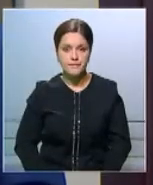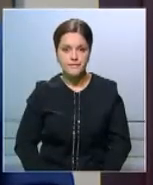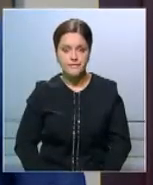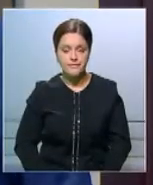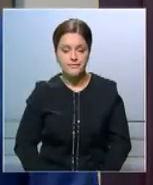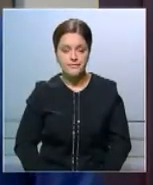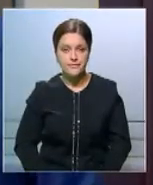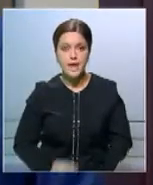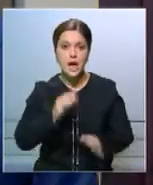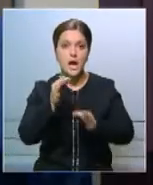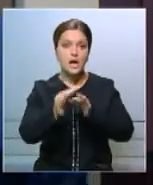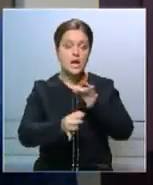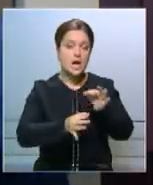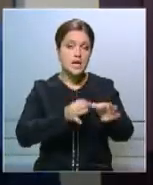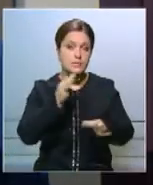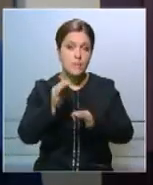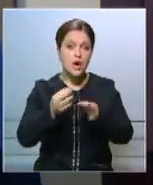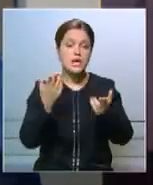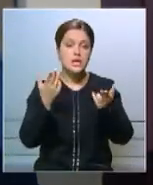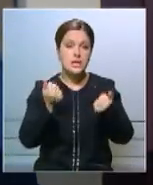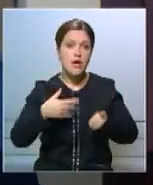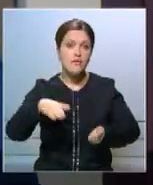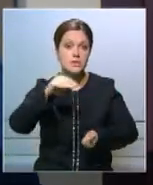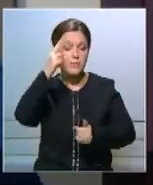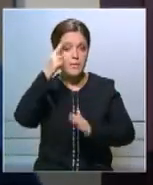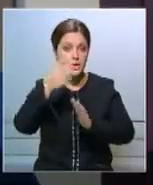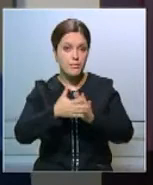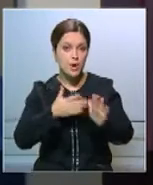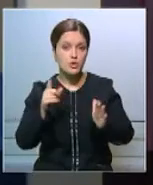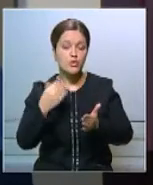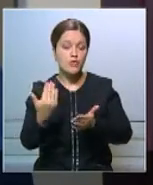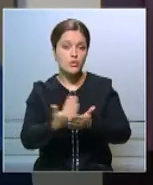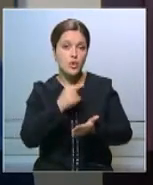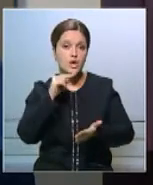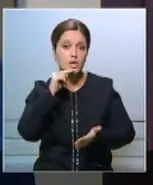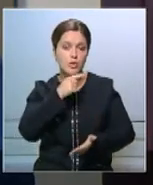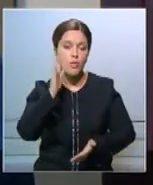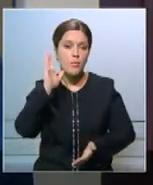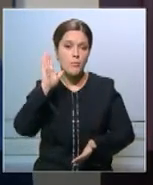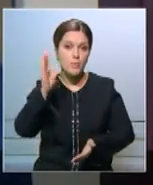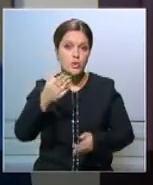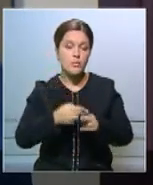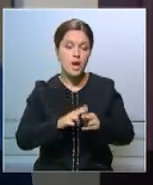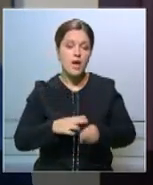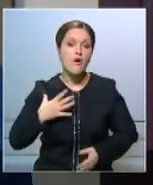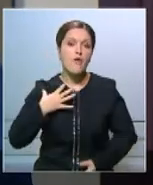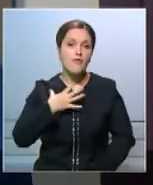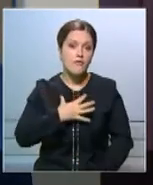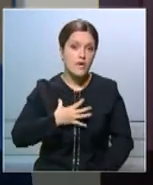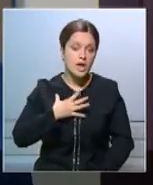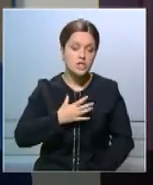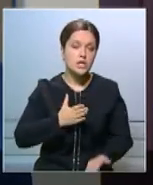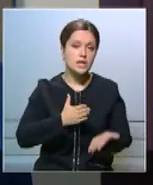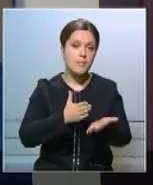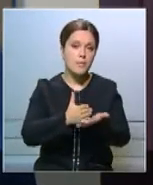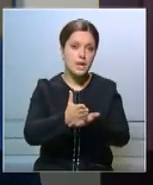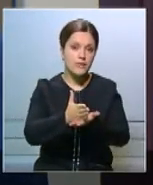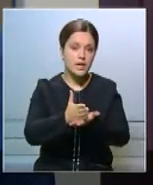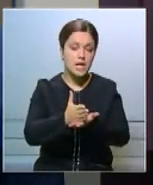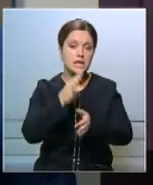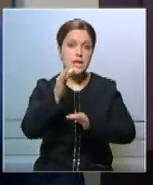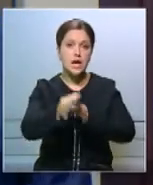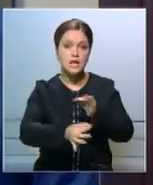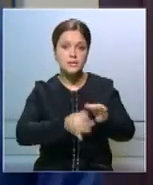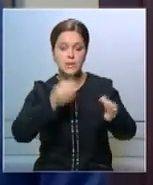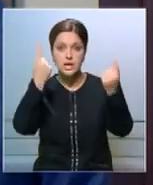Космический отрасль, я думаю, что все понимают, что в новой экономике, в будущей экономике это одно из важных направлений. Космические